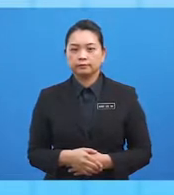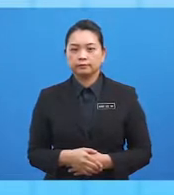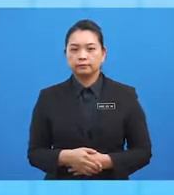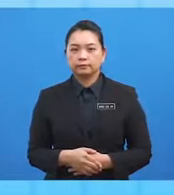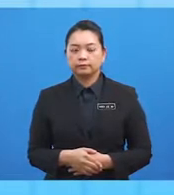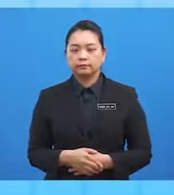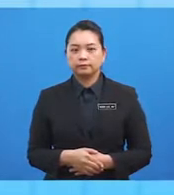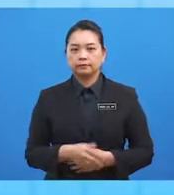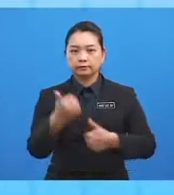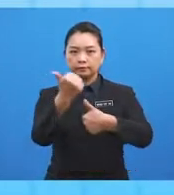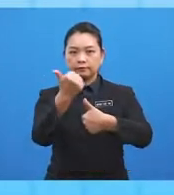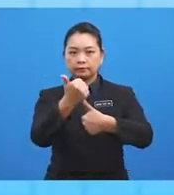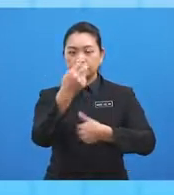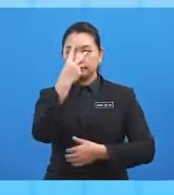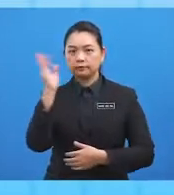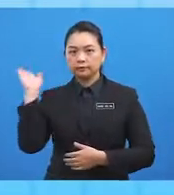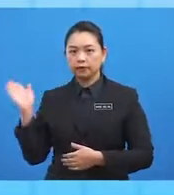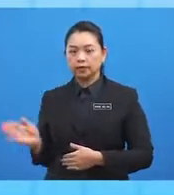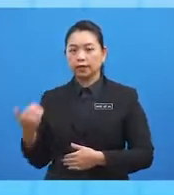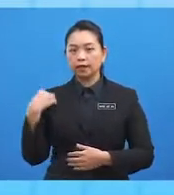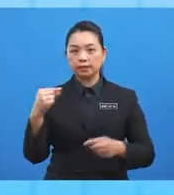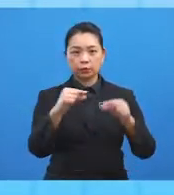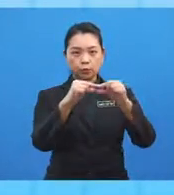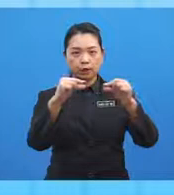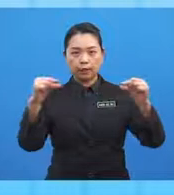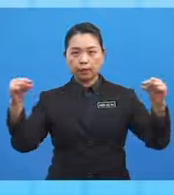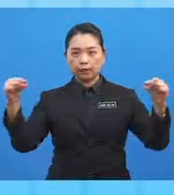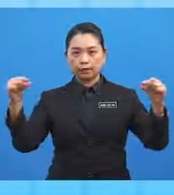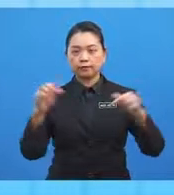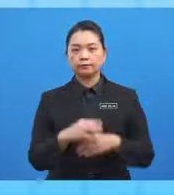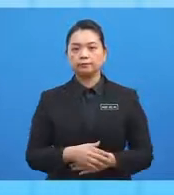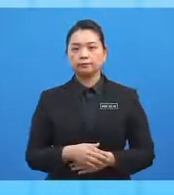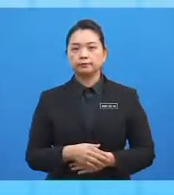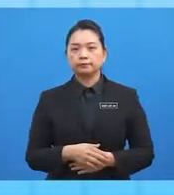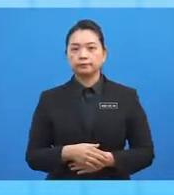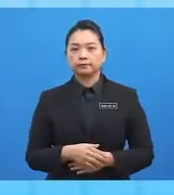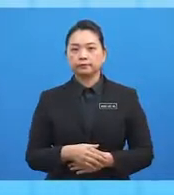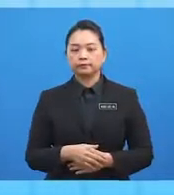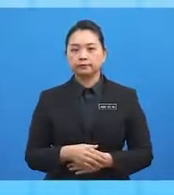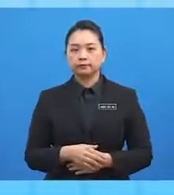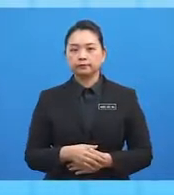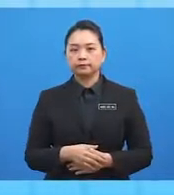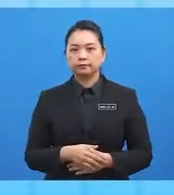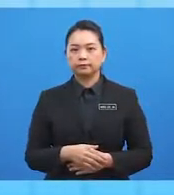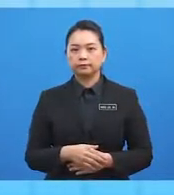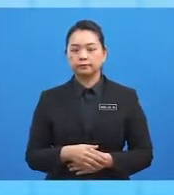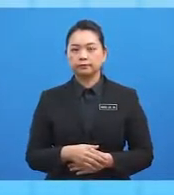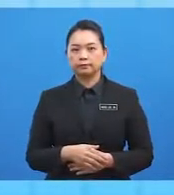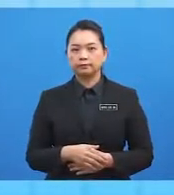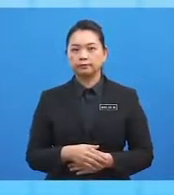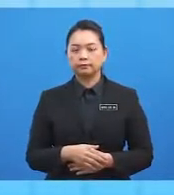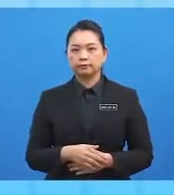Untuk A pada garis nombor tandakan titik P dengan anggaran